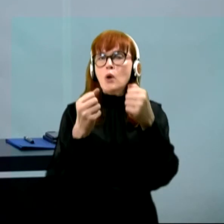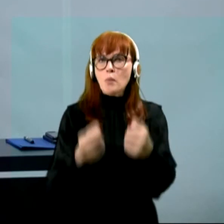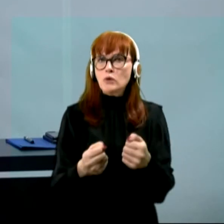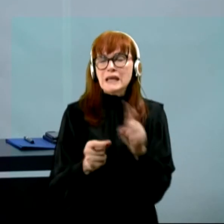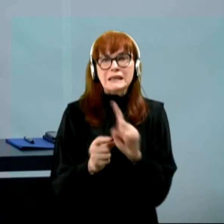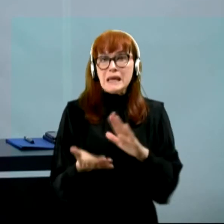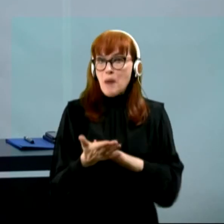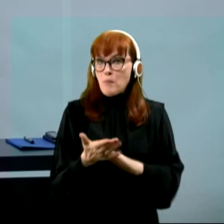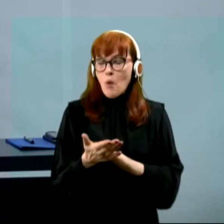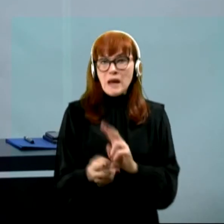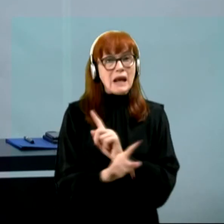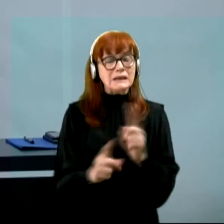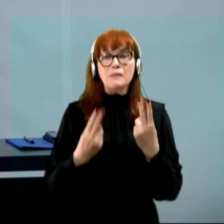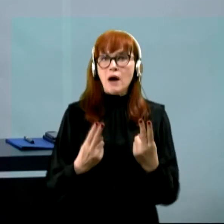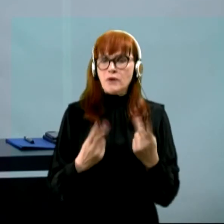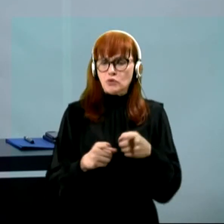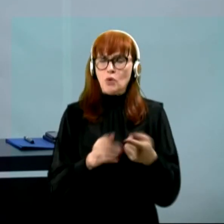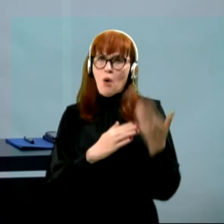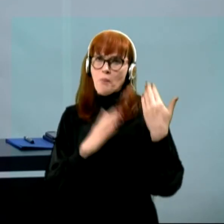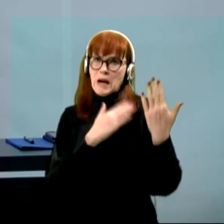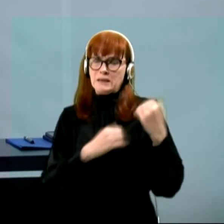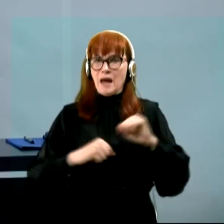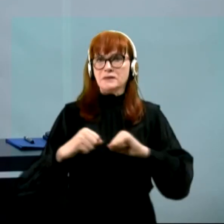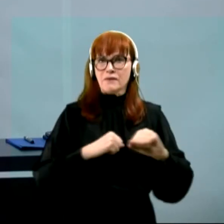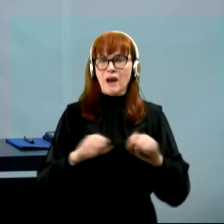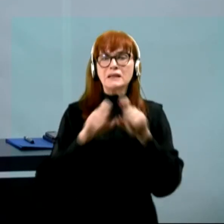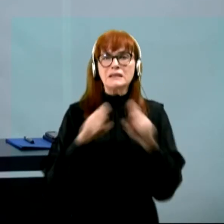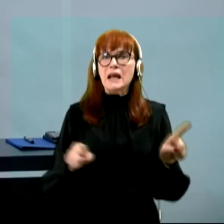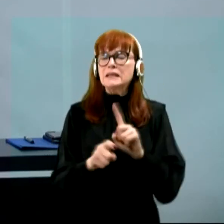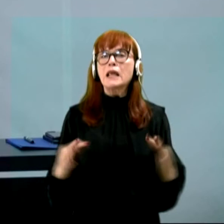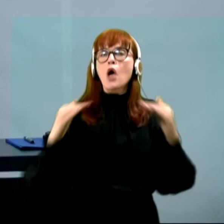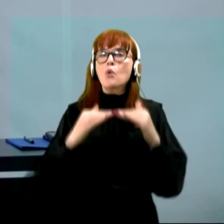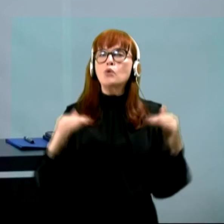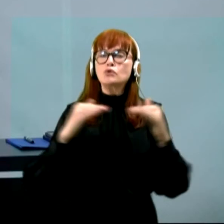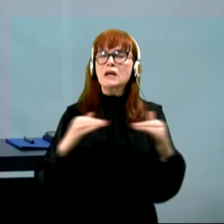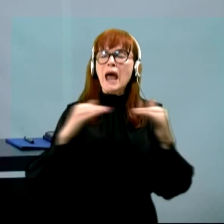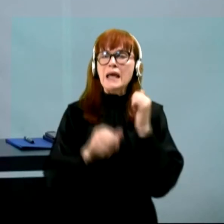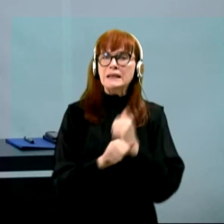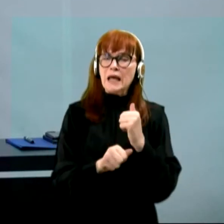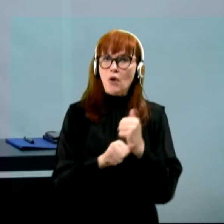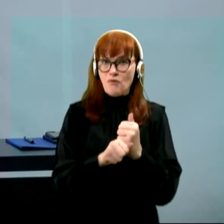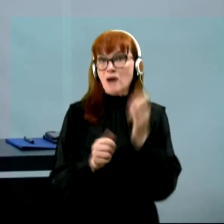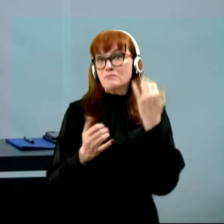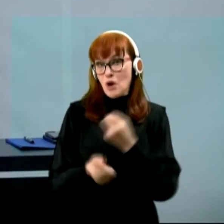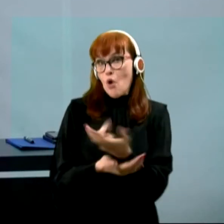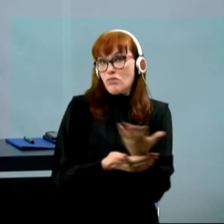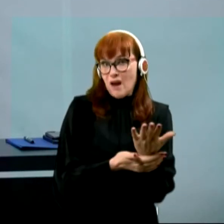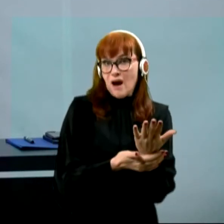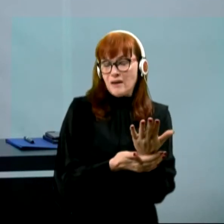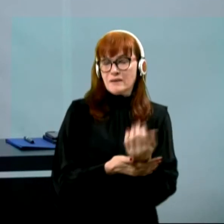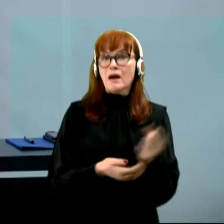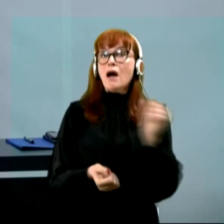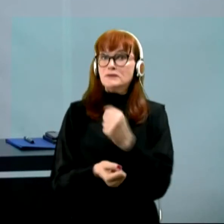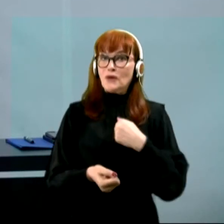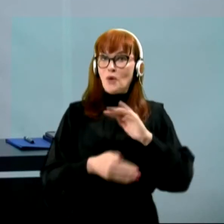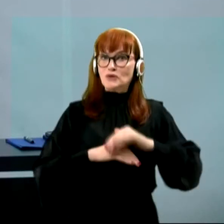vrednosti in teh je bilo v preteklih vladah zaradi neuslejenega delovanja kar nekaj. Zdoseb